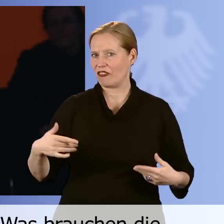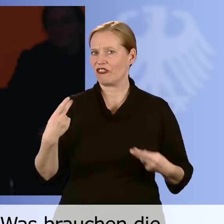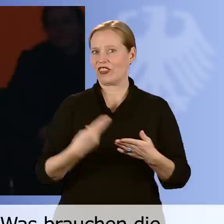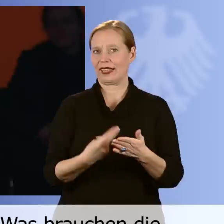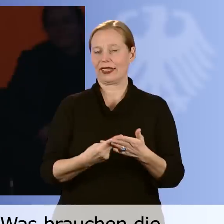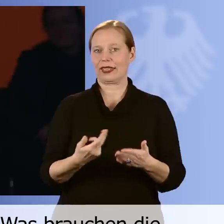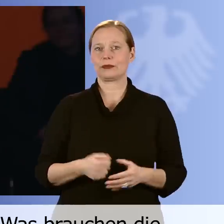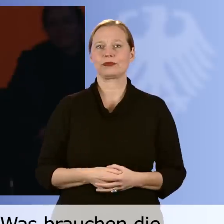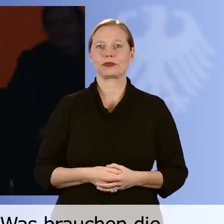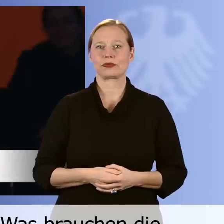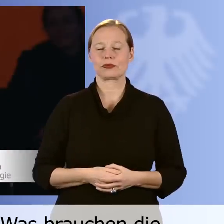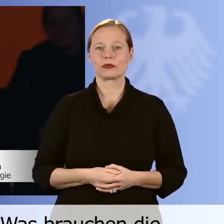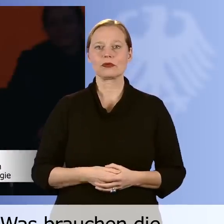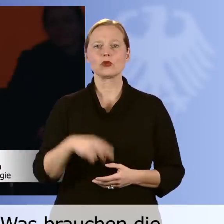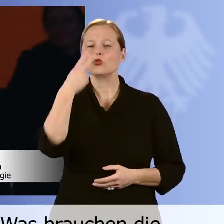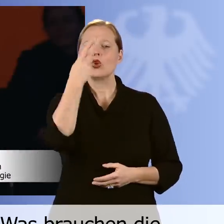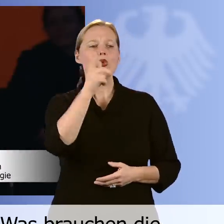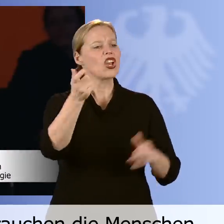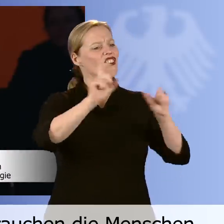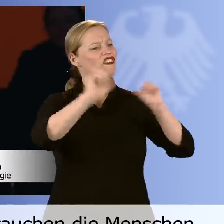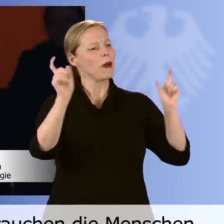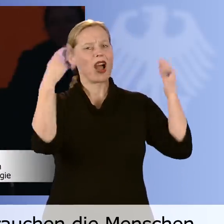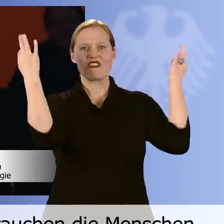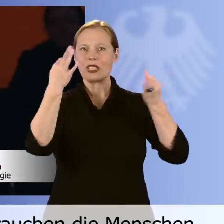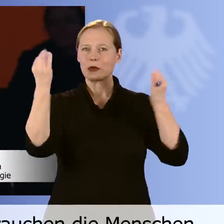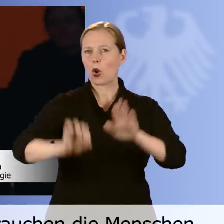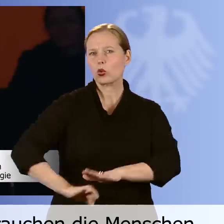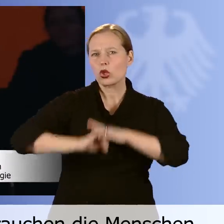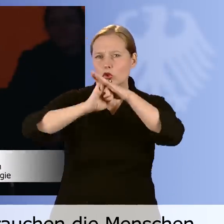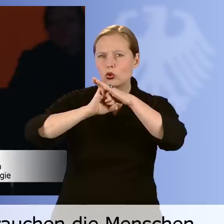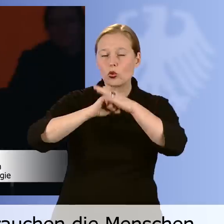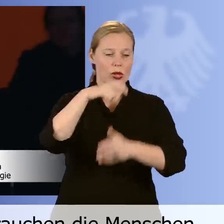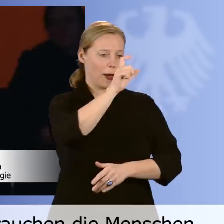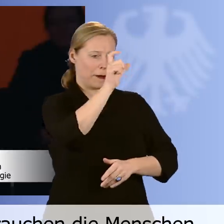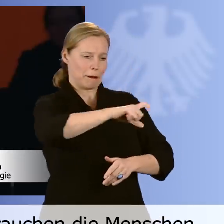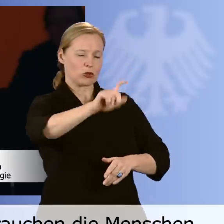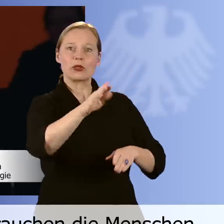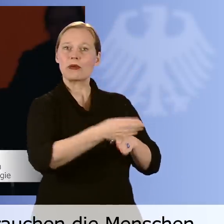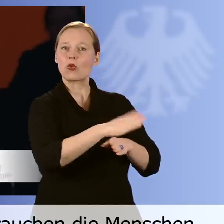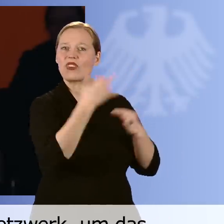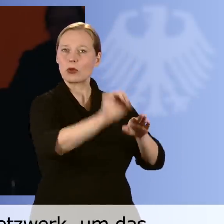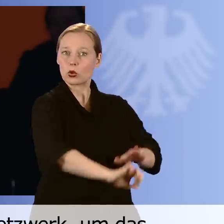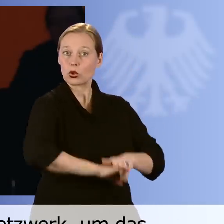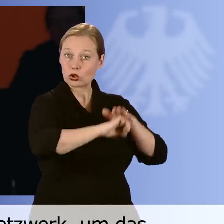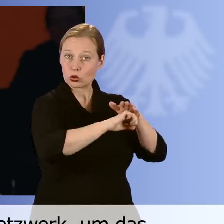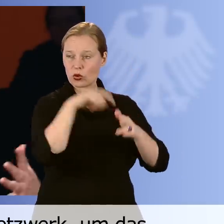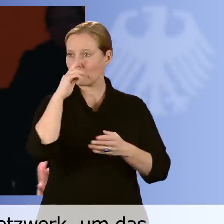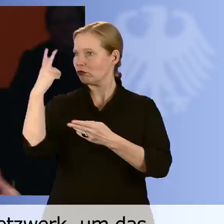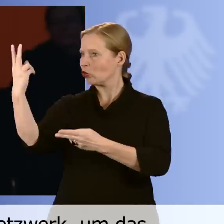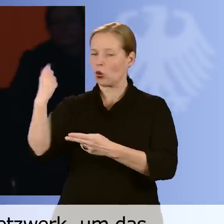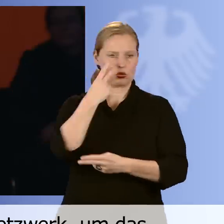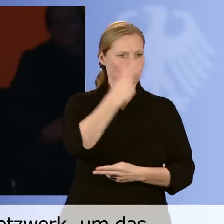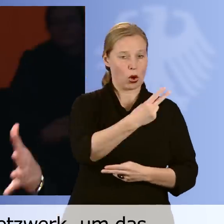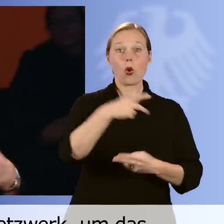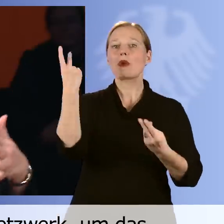müssen genau wissen, was brauchen die Unternehmen an Unterstützung, wir müssen wissen, was brauchen die behinderten Menschen an Unterstützung. Wenn wir das hinkriegen, in einem